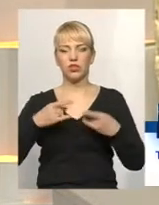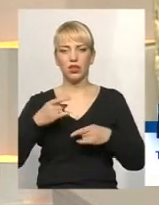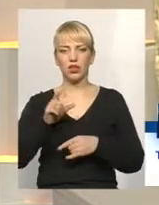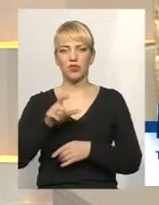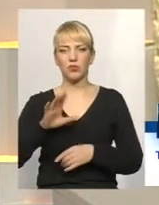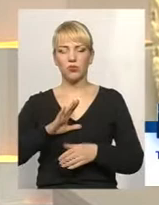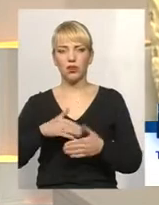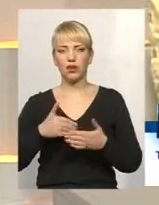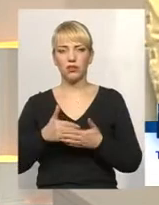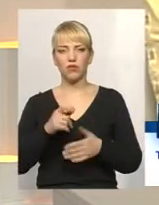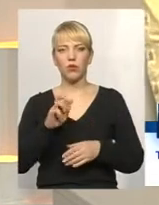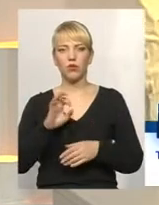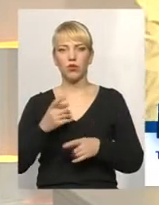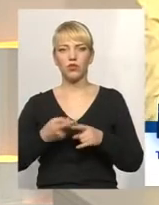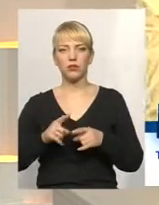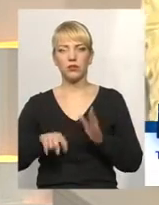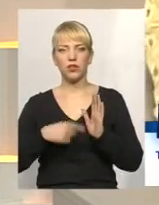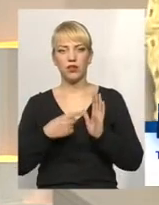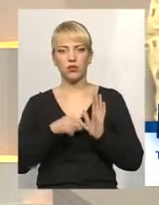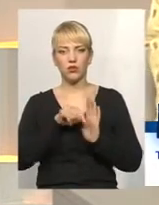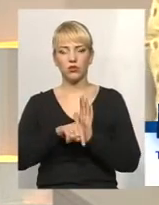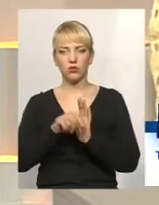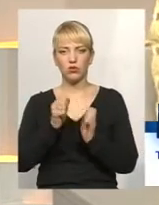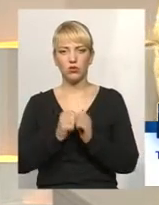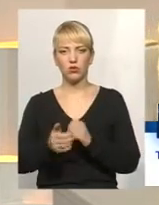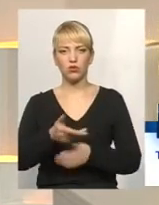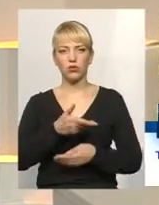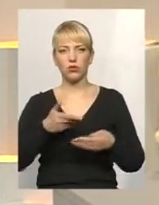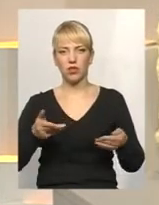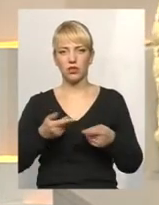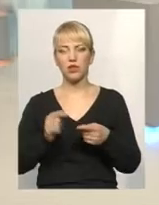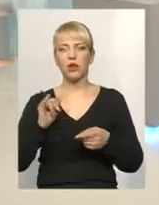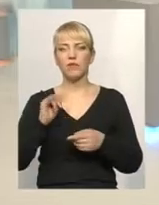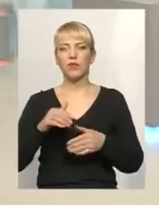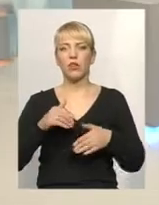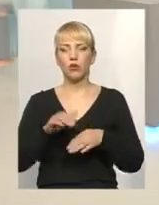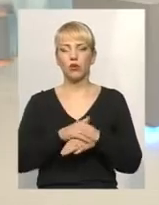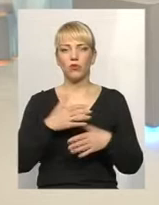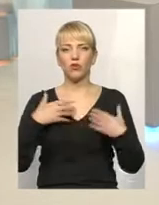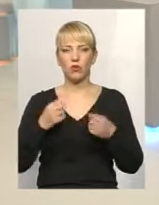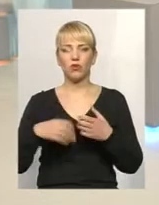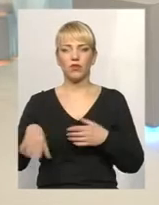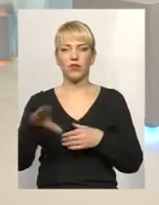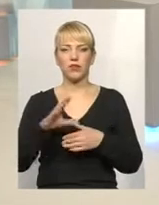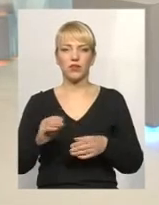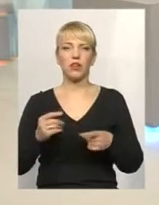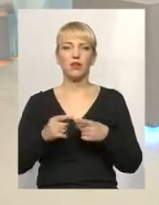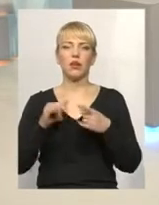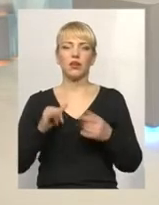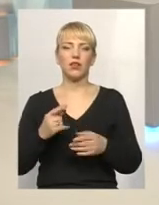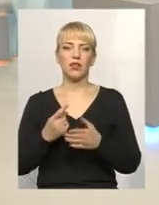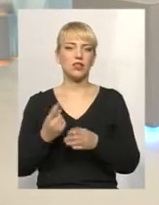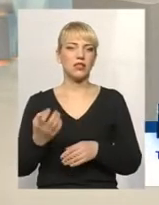активними, адже ці питання стосуються кожного з нас. Доброго здоров'я вам, шановні гості, і насамперед. В нас